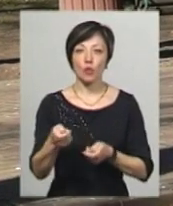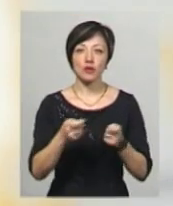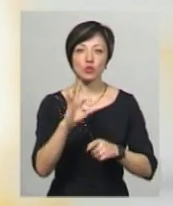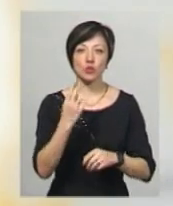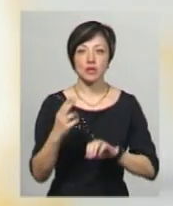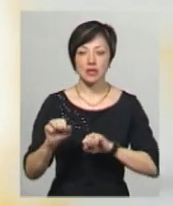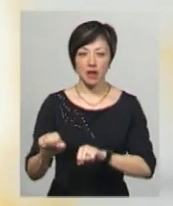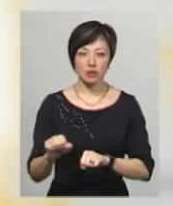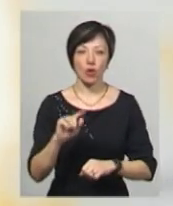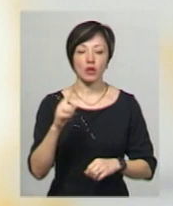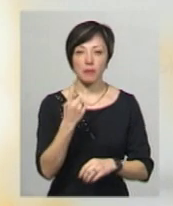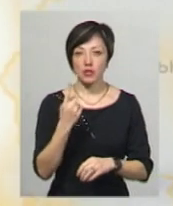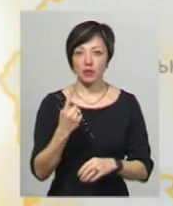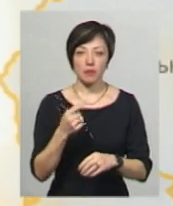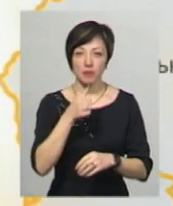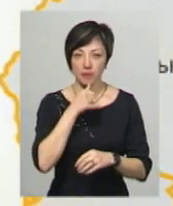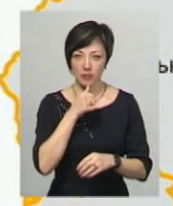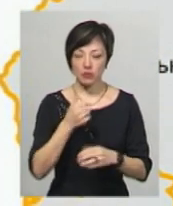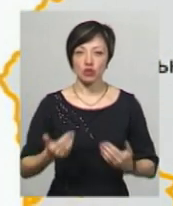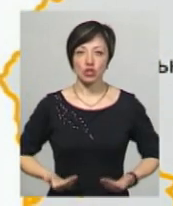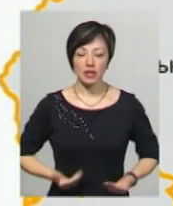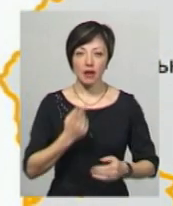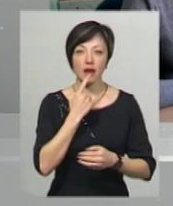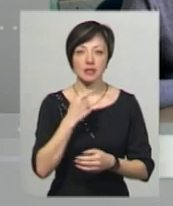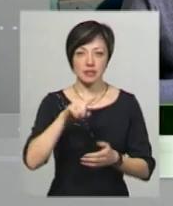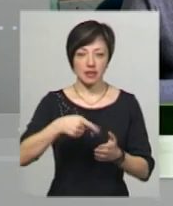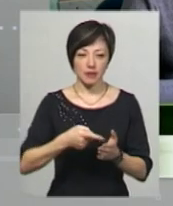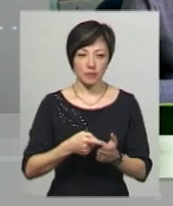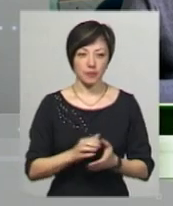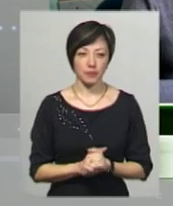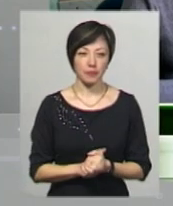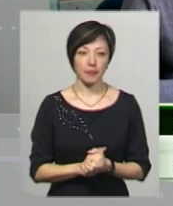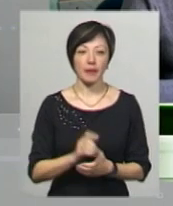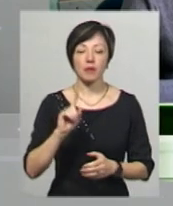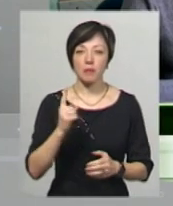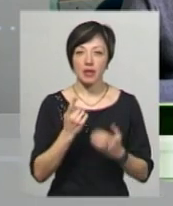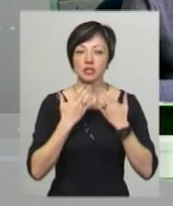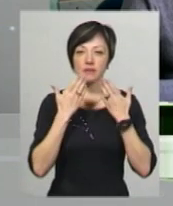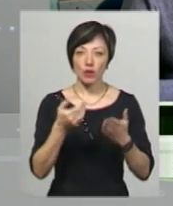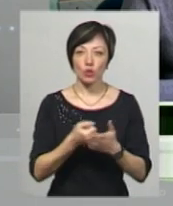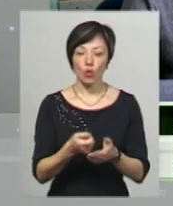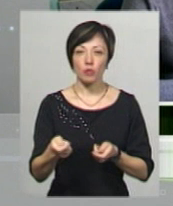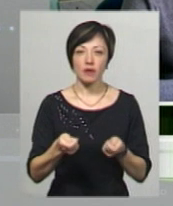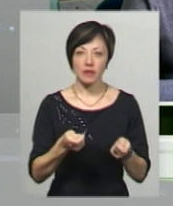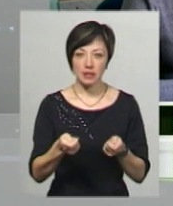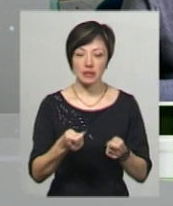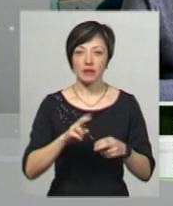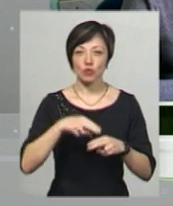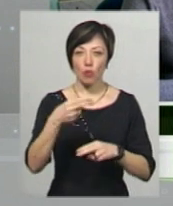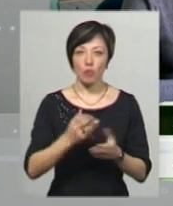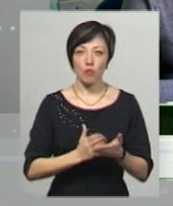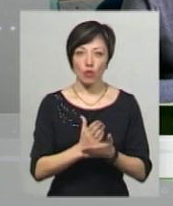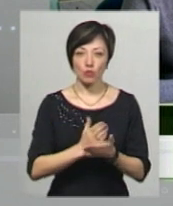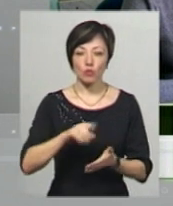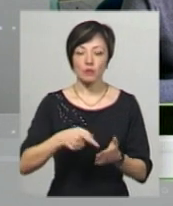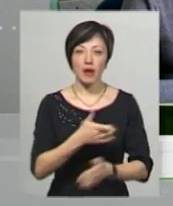соцзахисту. Одним із першопрохідців стали жителі Красилова. Перше звернення до управління за підшкодуванням послуги